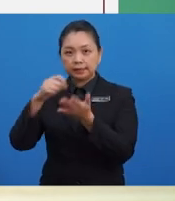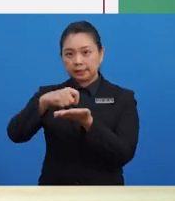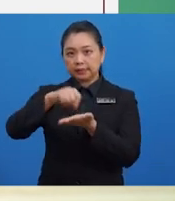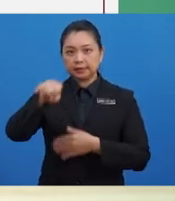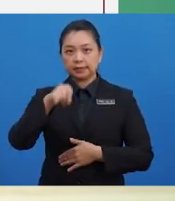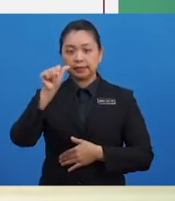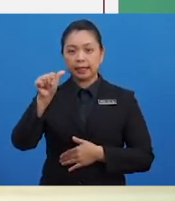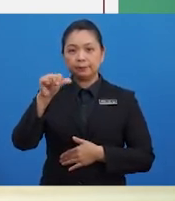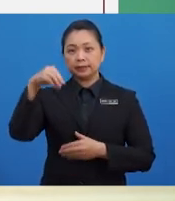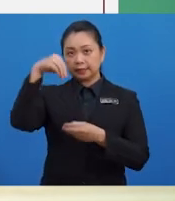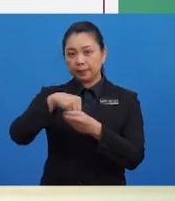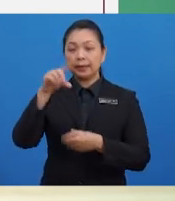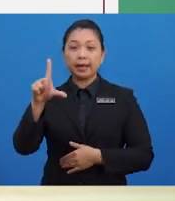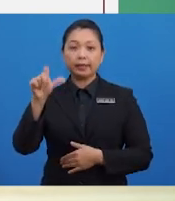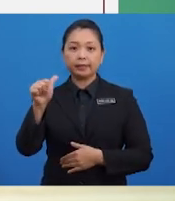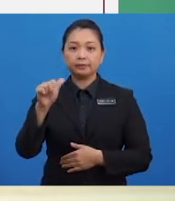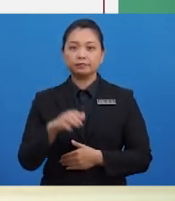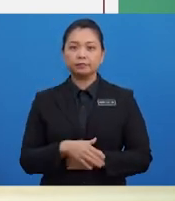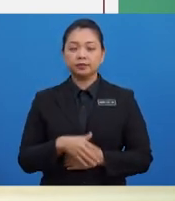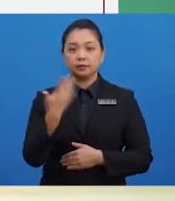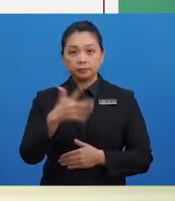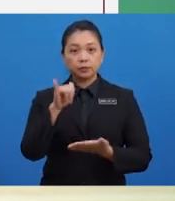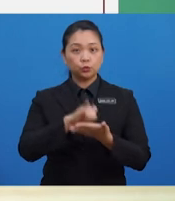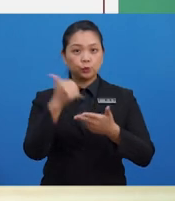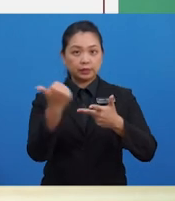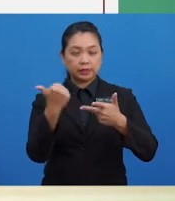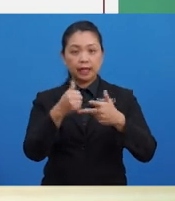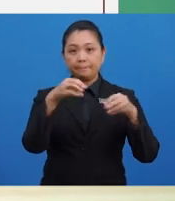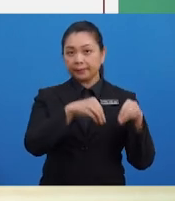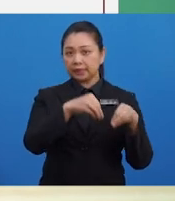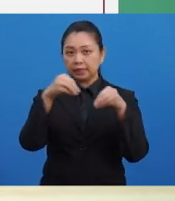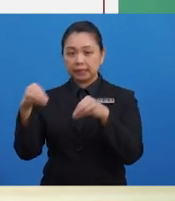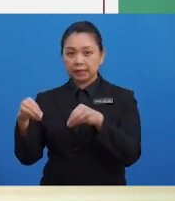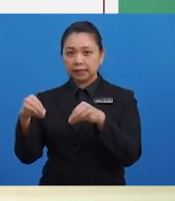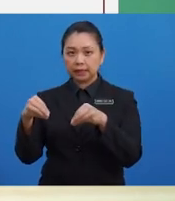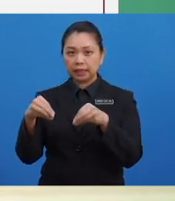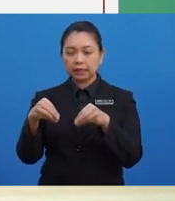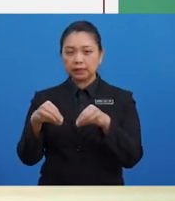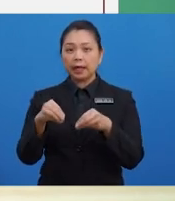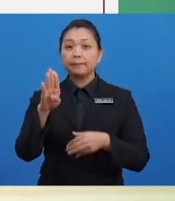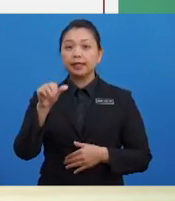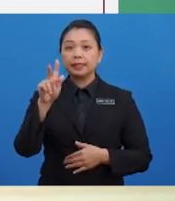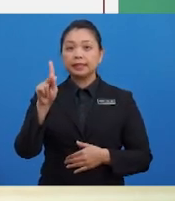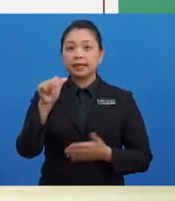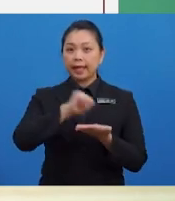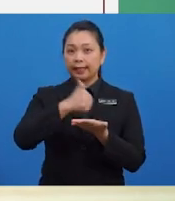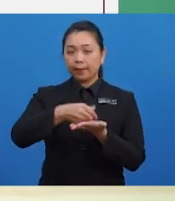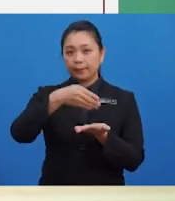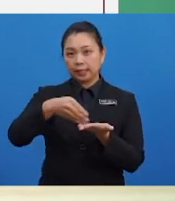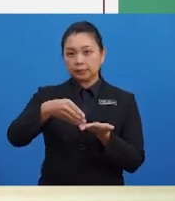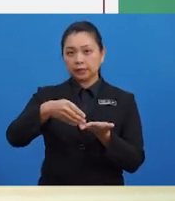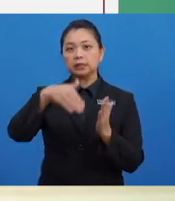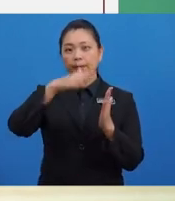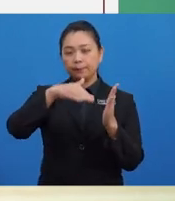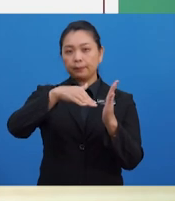Ketiga, memindahkan baki akaun belanja, belanja perabaya dan belanja belum bayar keimbangan